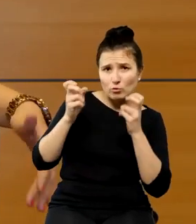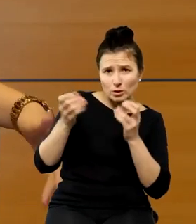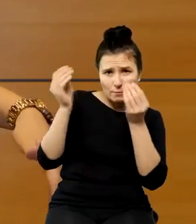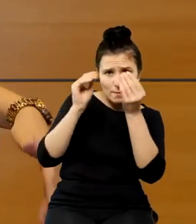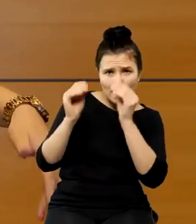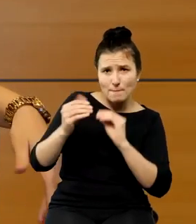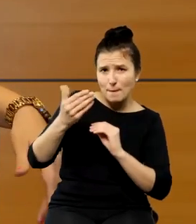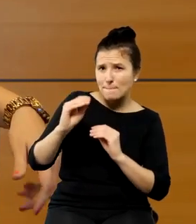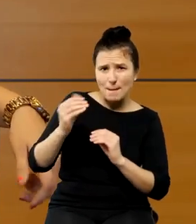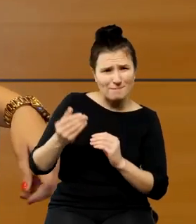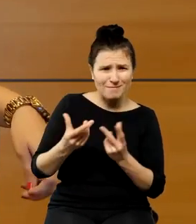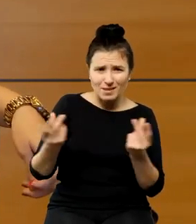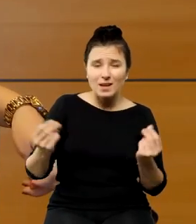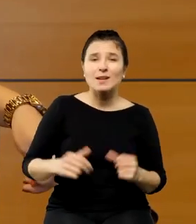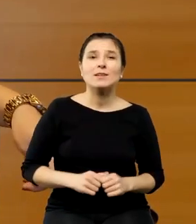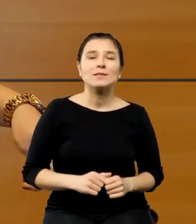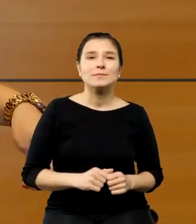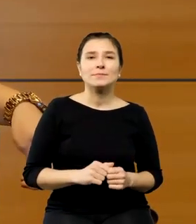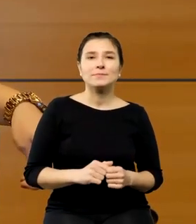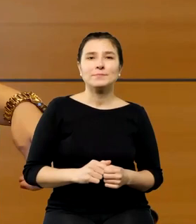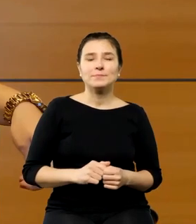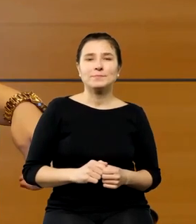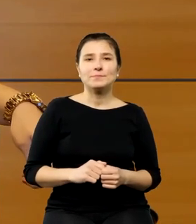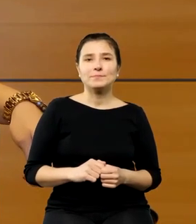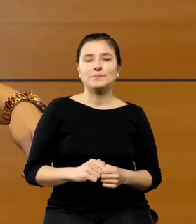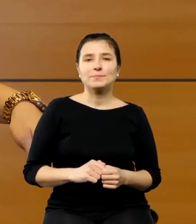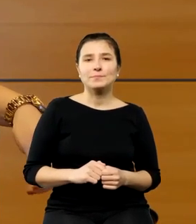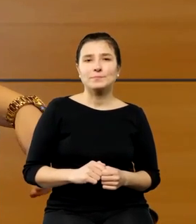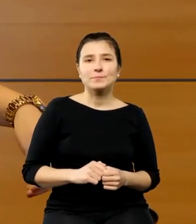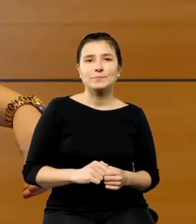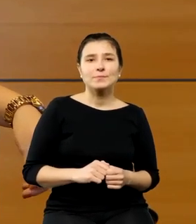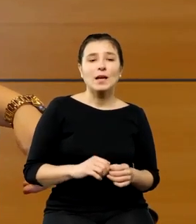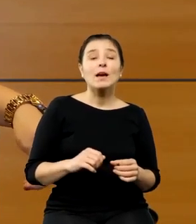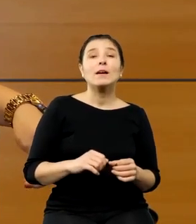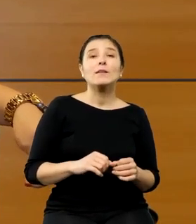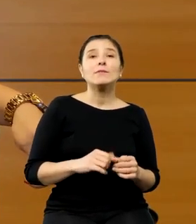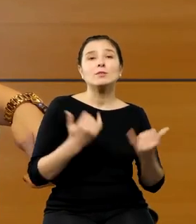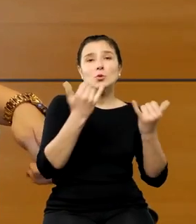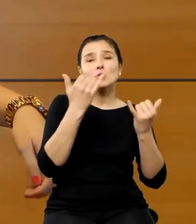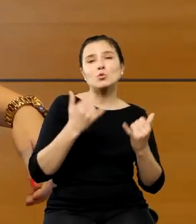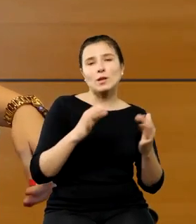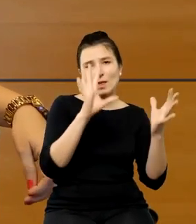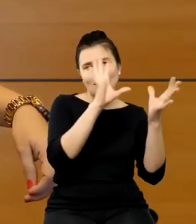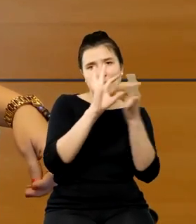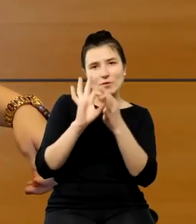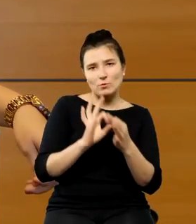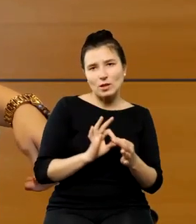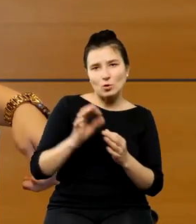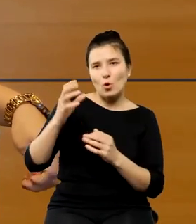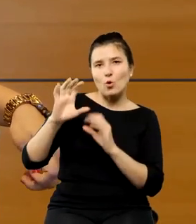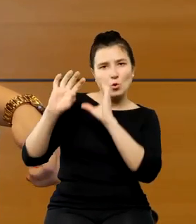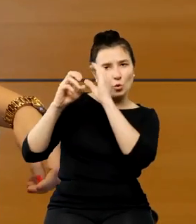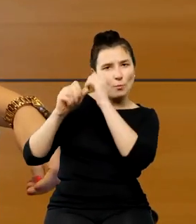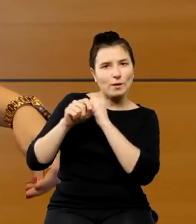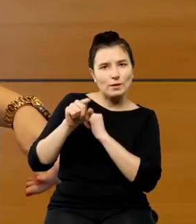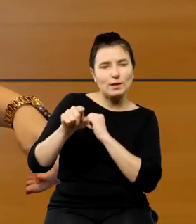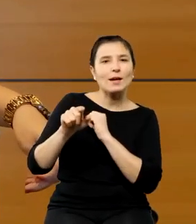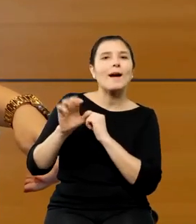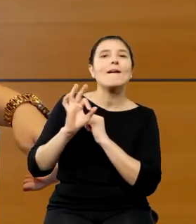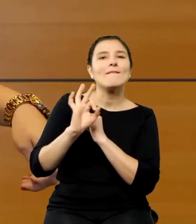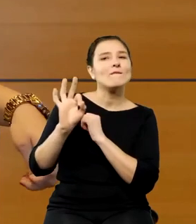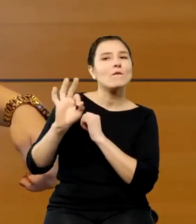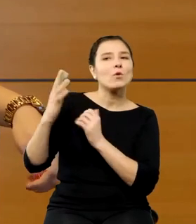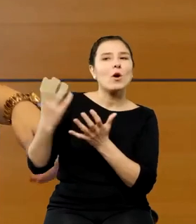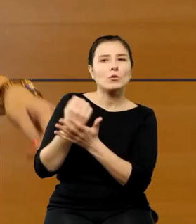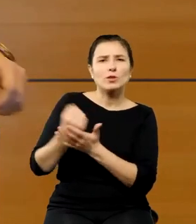nawiązań do Kopernika i do jego wizerunku, również do jego odkrycia jest bardzo duże